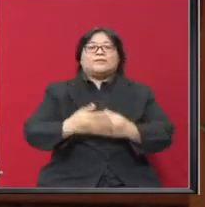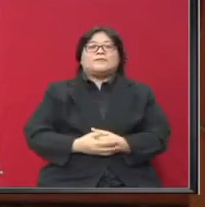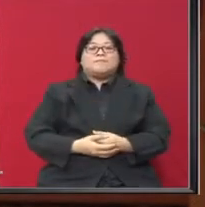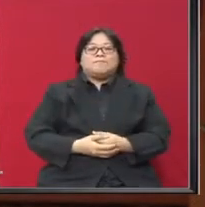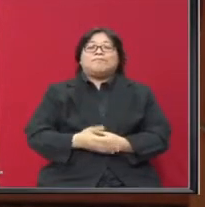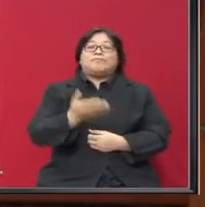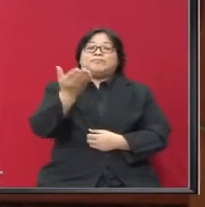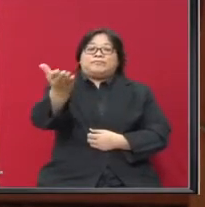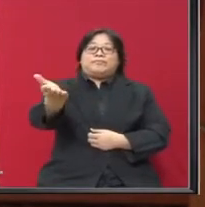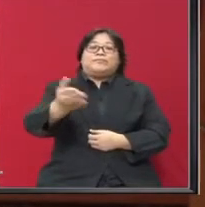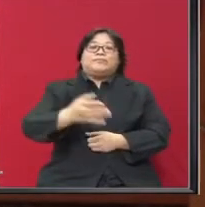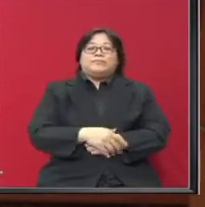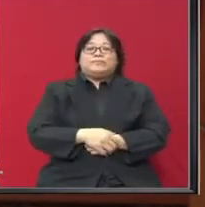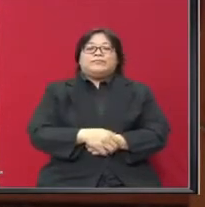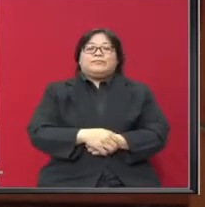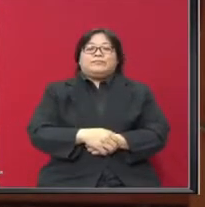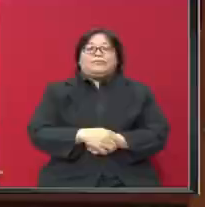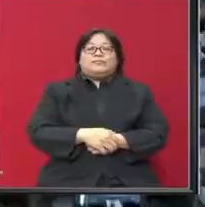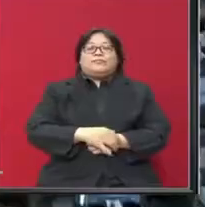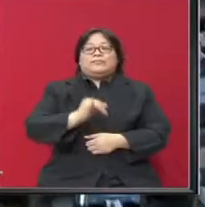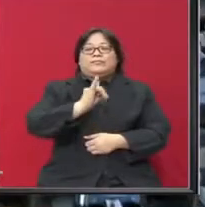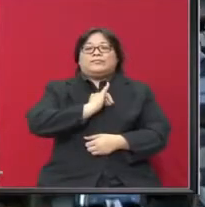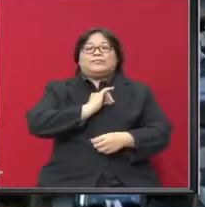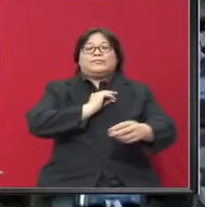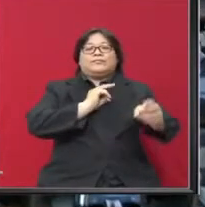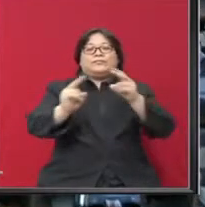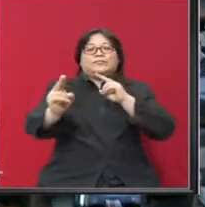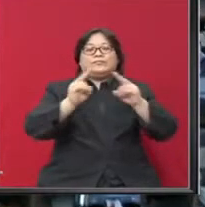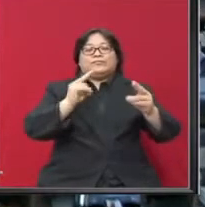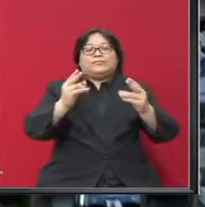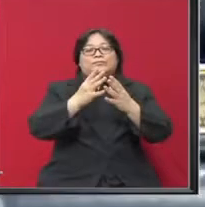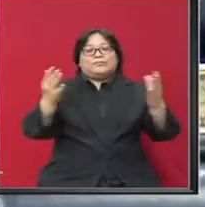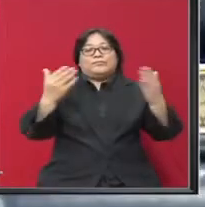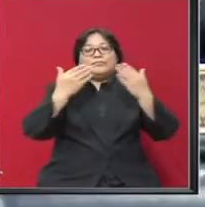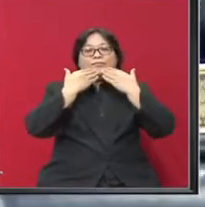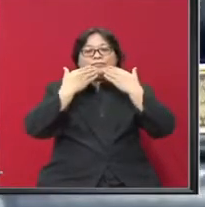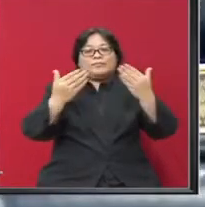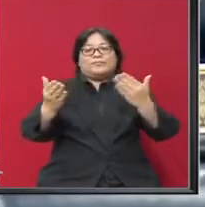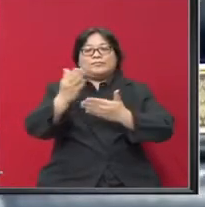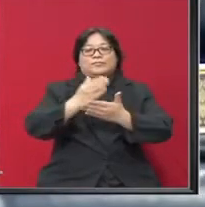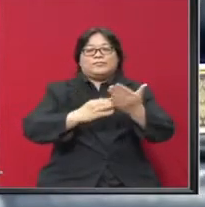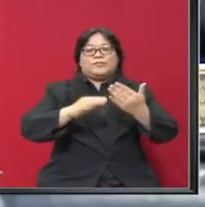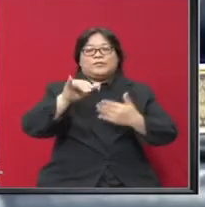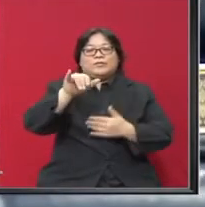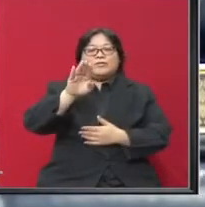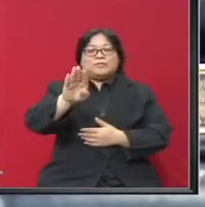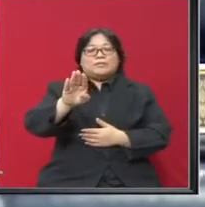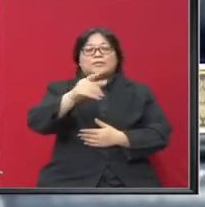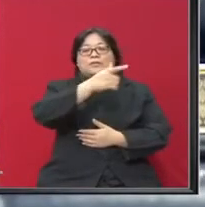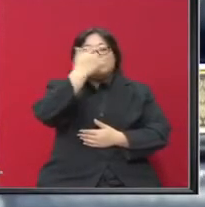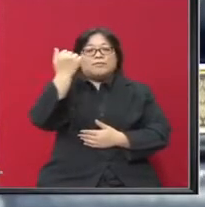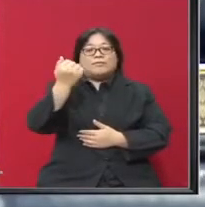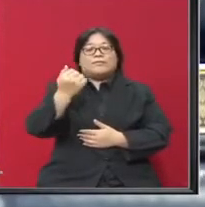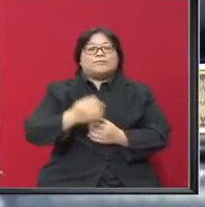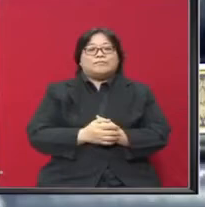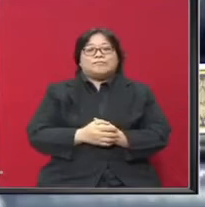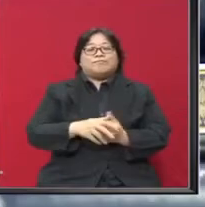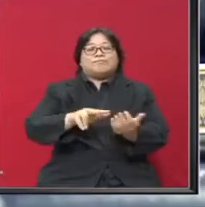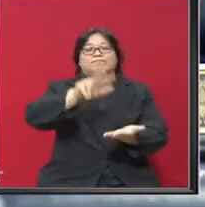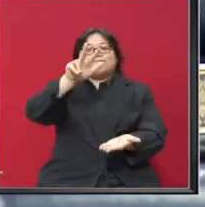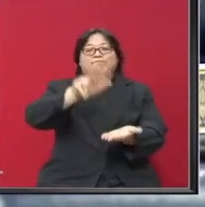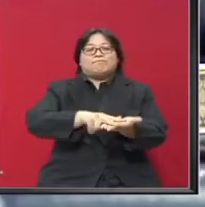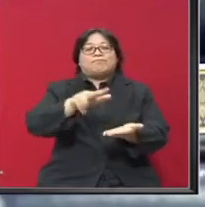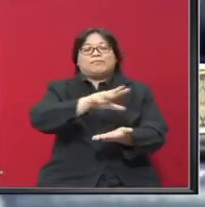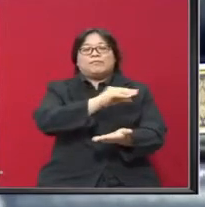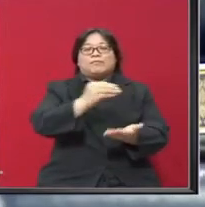Silakan Saya mengucapkan ribuan terima kasih kepada pihak Yang Mohd Kerana memberikan penerapan